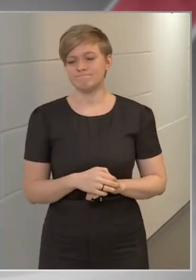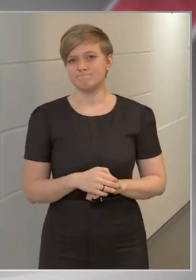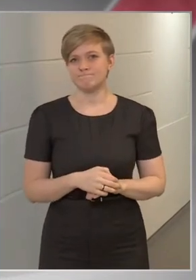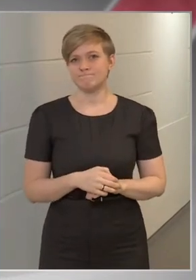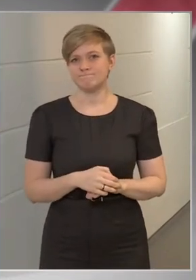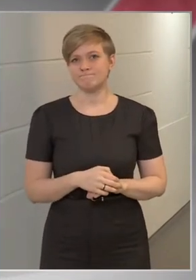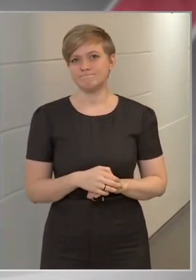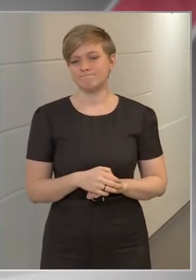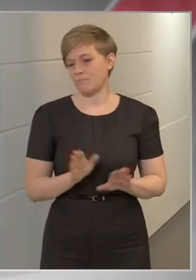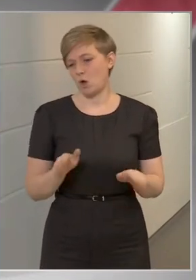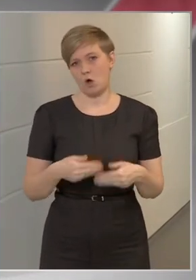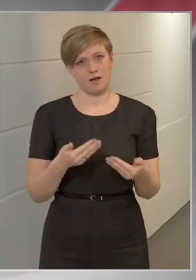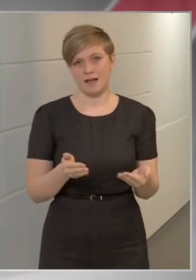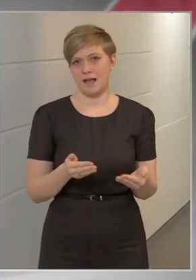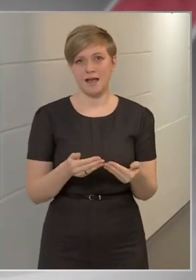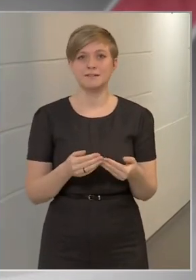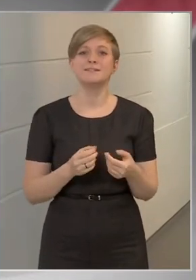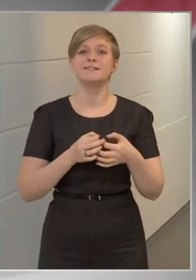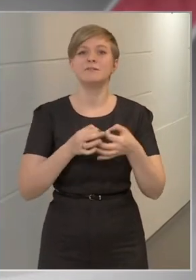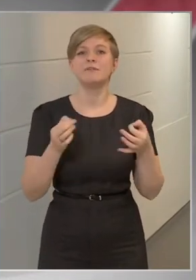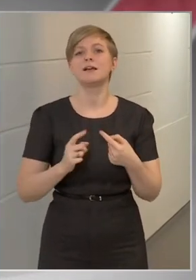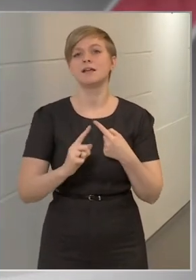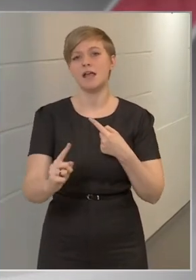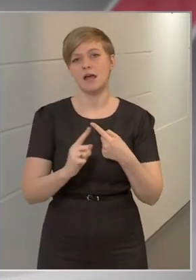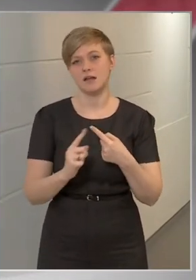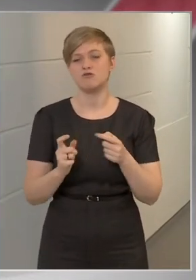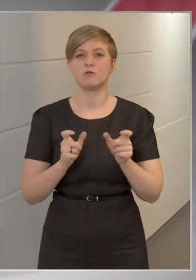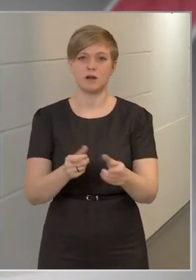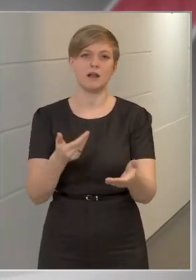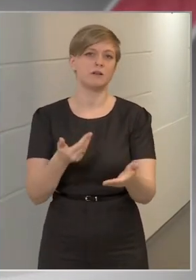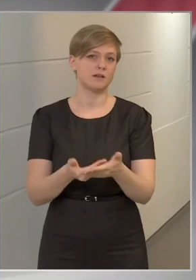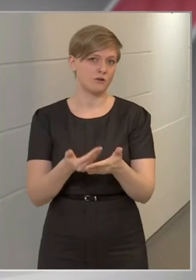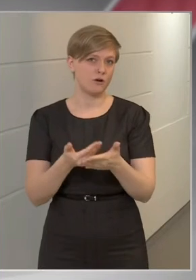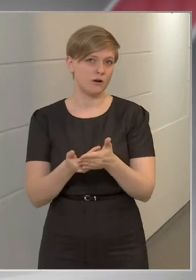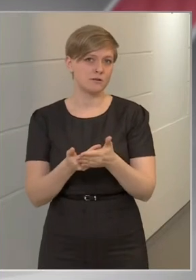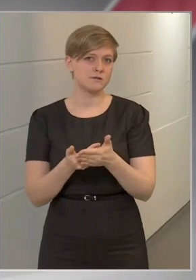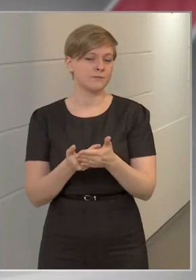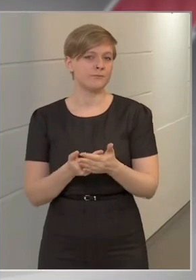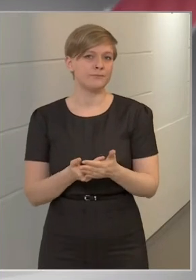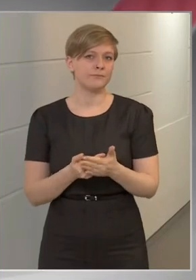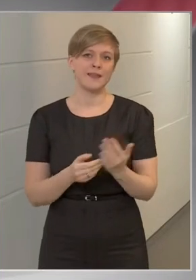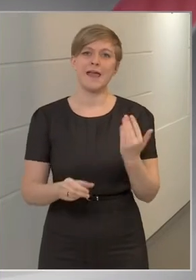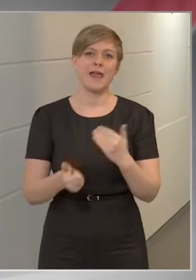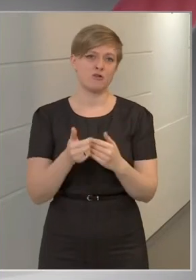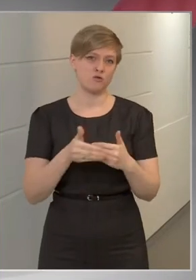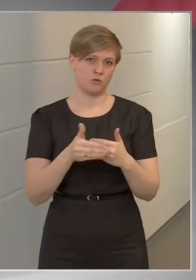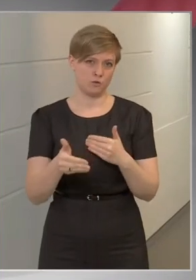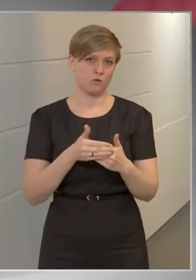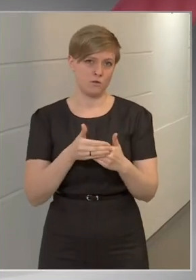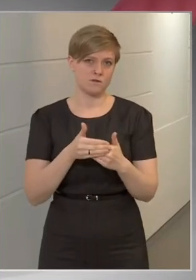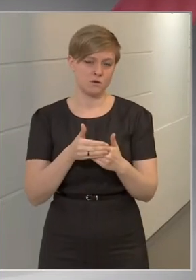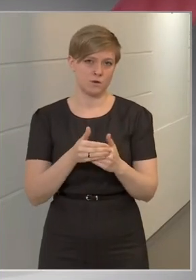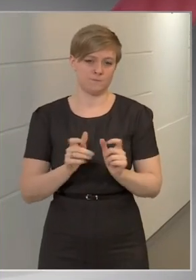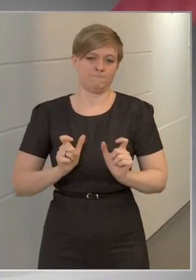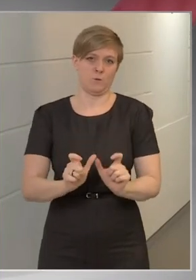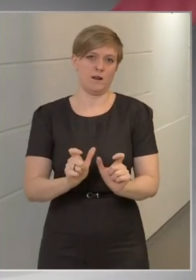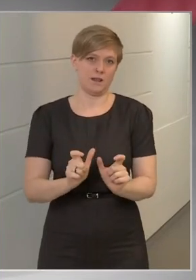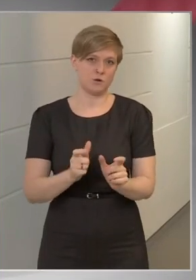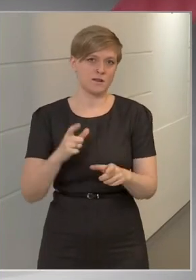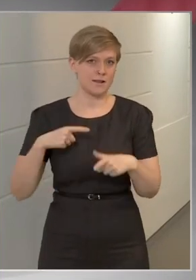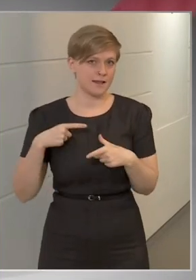Szinte bármelyiken. Nyilván a kijárási korlátozás az, ami elsők között szabkeret az életnek.